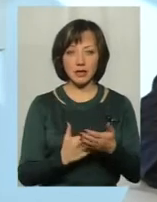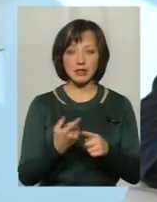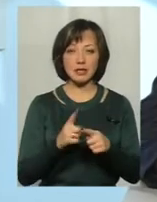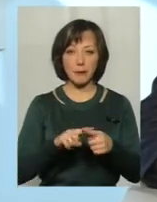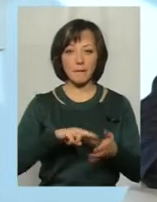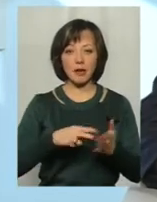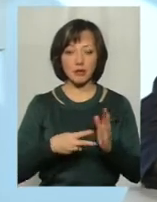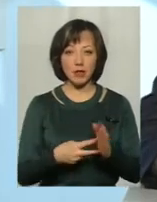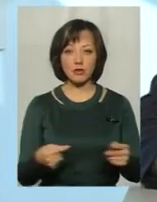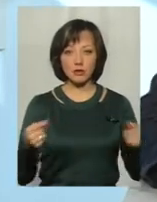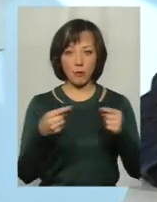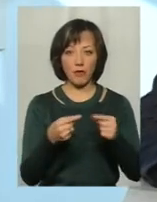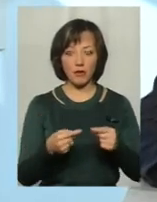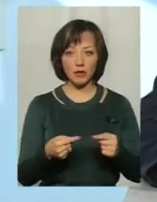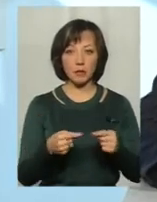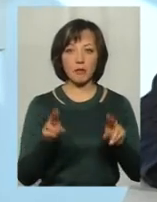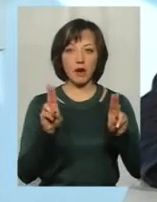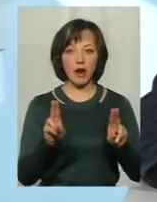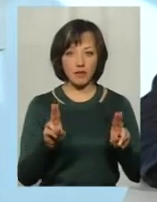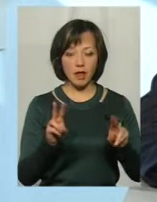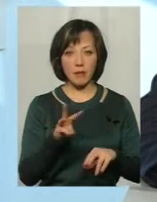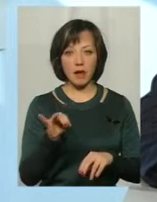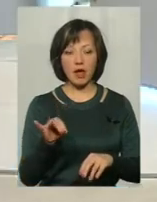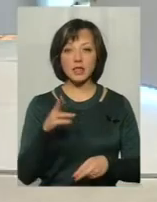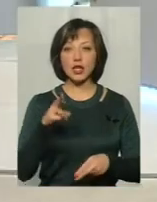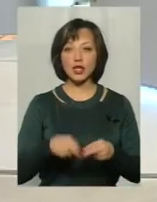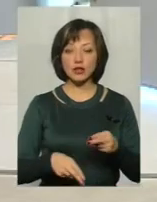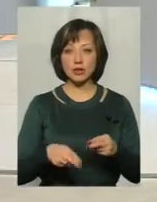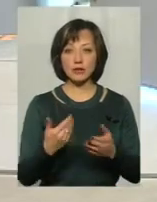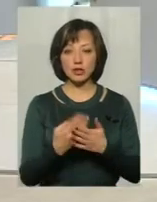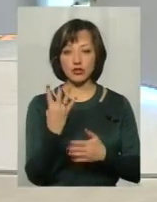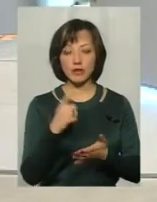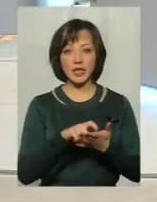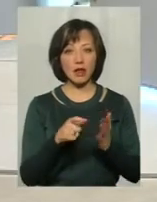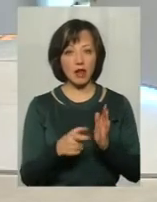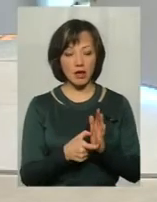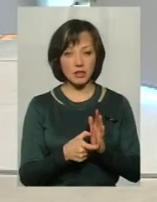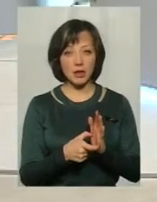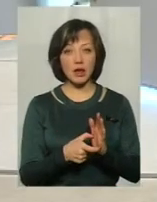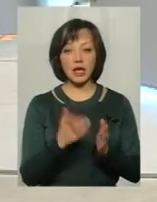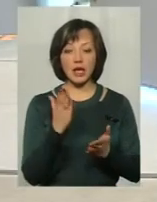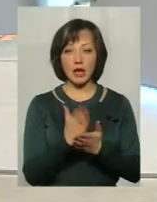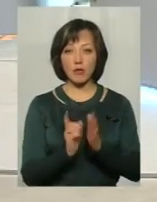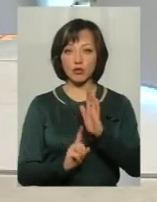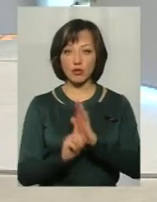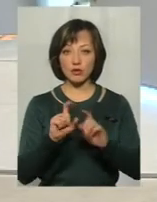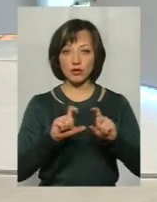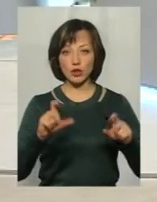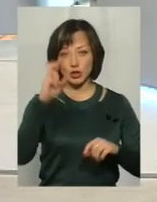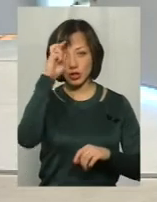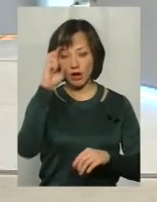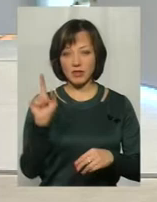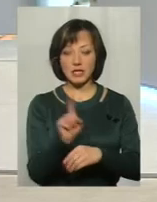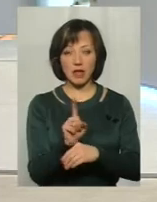передбачено відповідно, скажімо, правилами. Далі, закінчуючи, наприклад, четвертий клас, ось є початкові школи державні